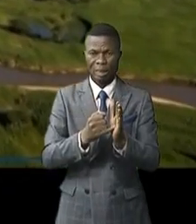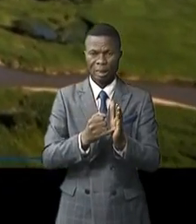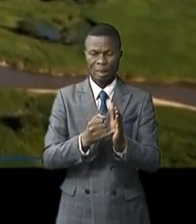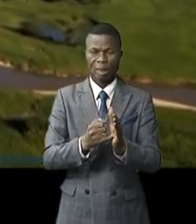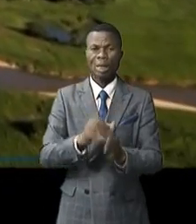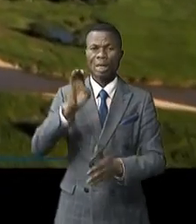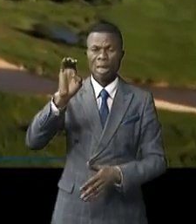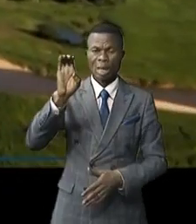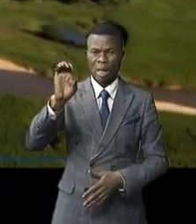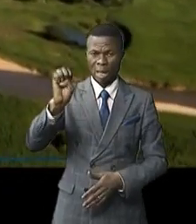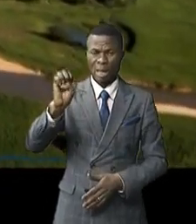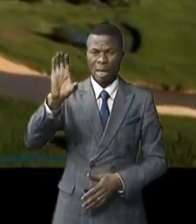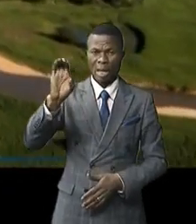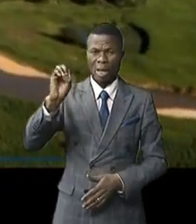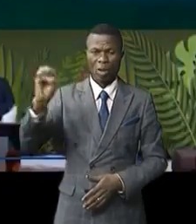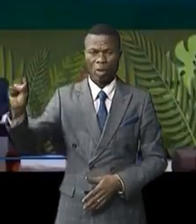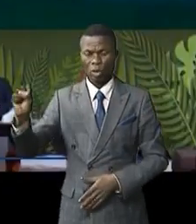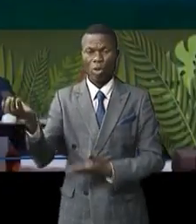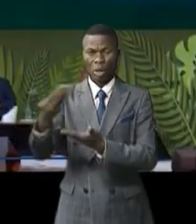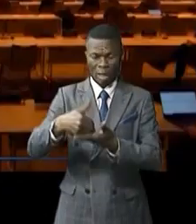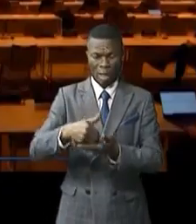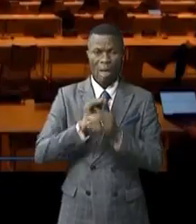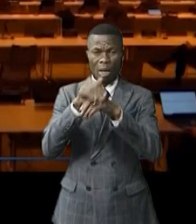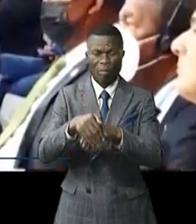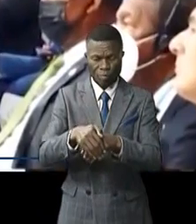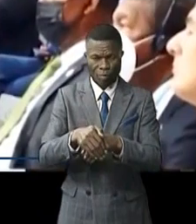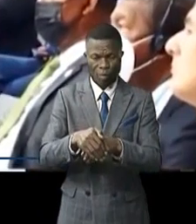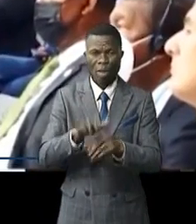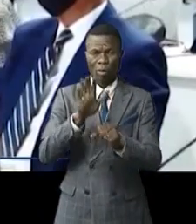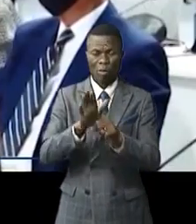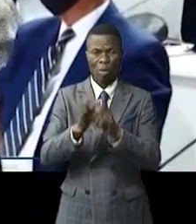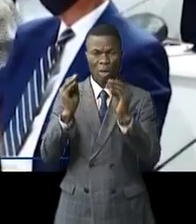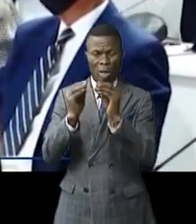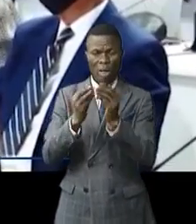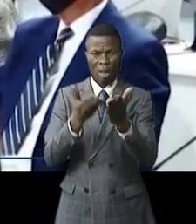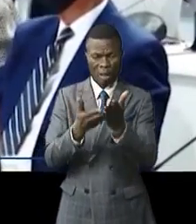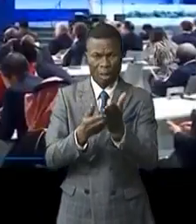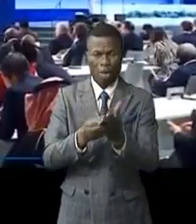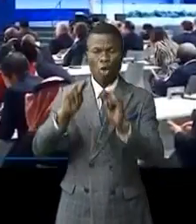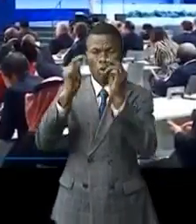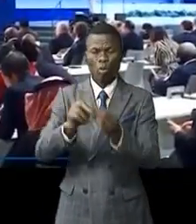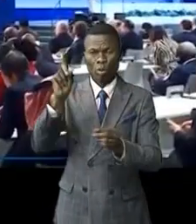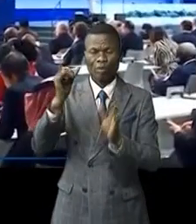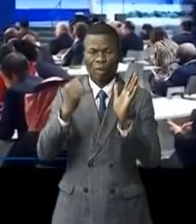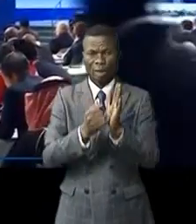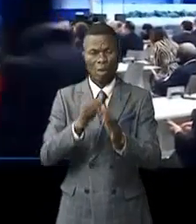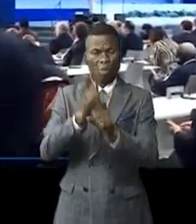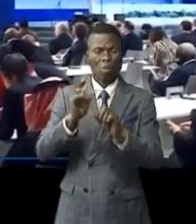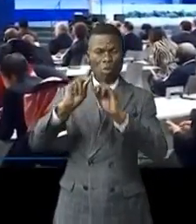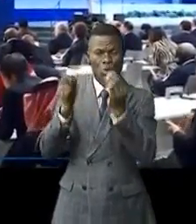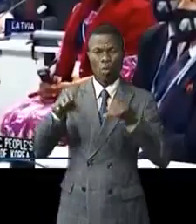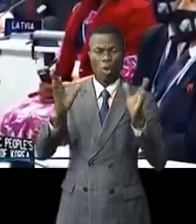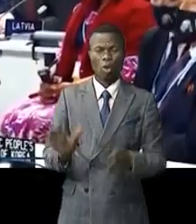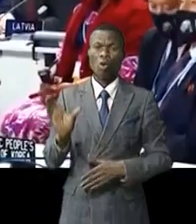Écosse. De retour à Kinshasa après avoir pris une part active à ses grands rendez-vous aux côtés d'une forte délégation